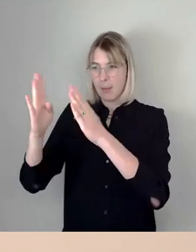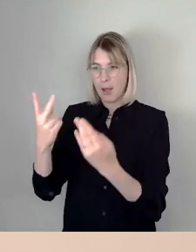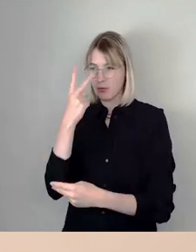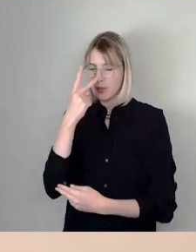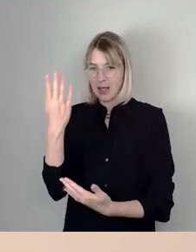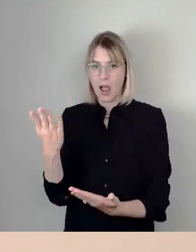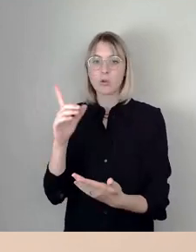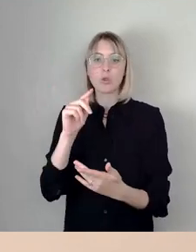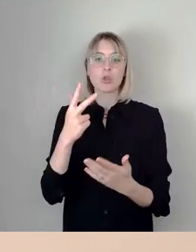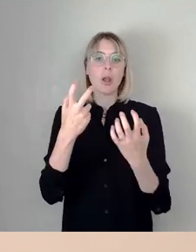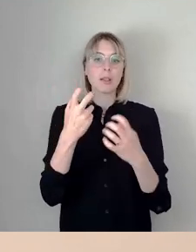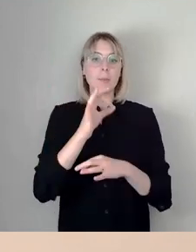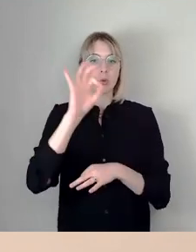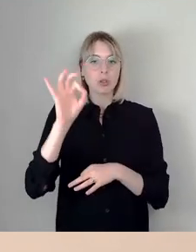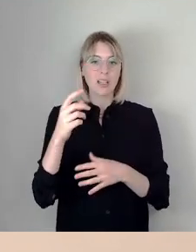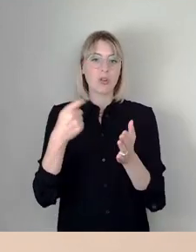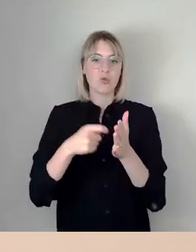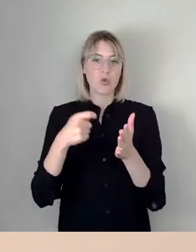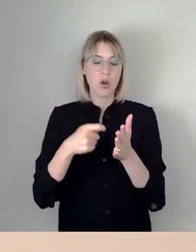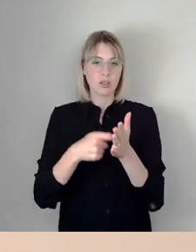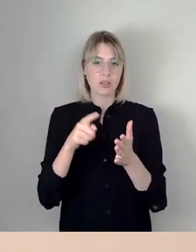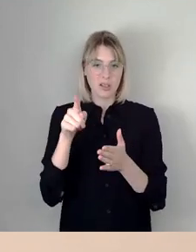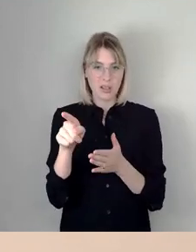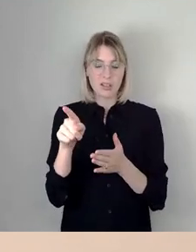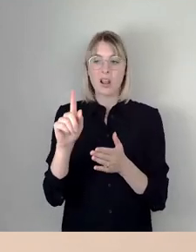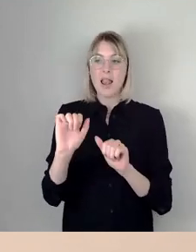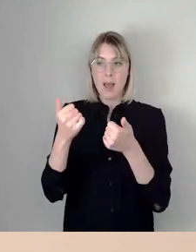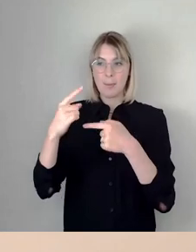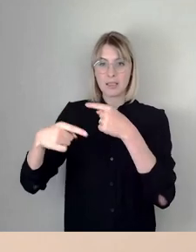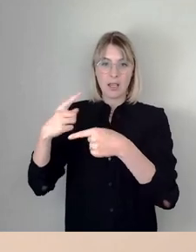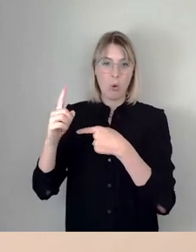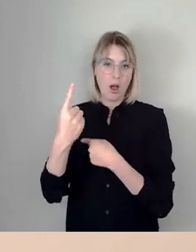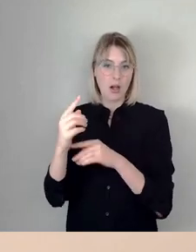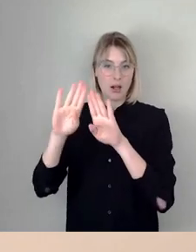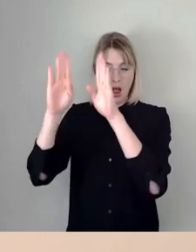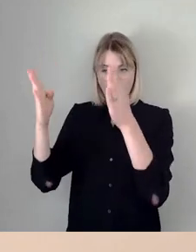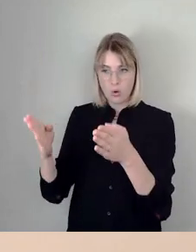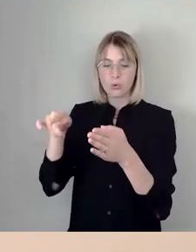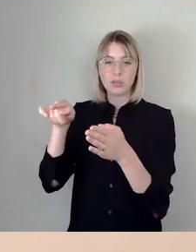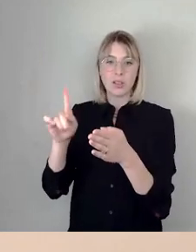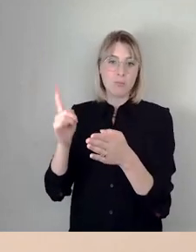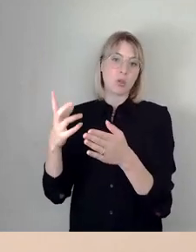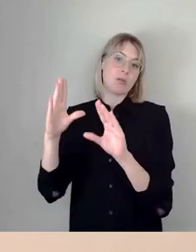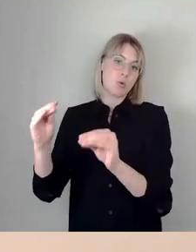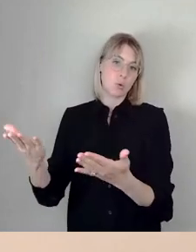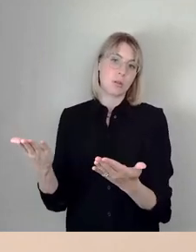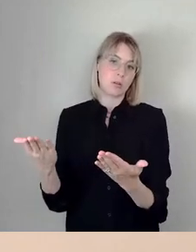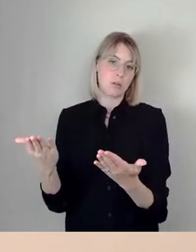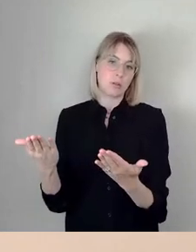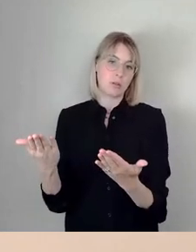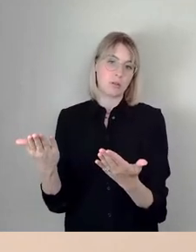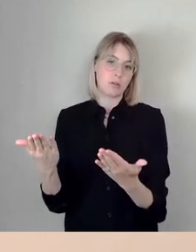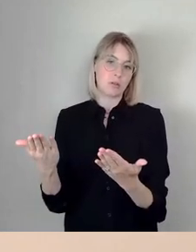80 Prozent der Kosten über die Lebensdauer eines Gebäudes sind eben die in der Nutzung. Und insofern muss ich